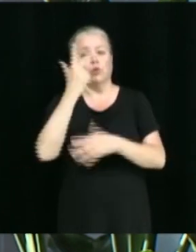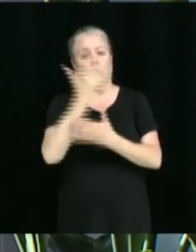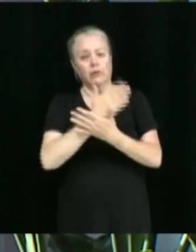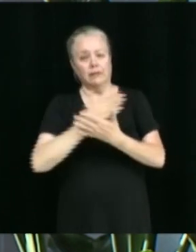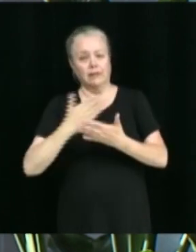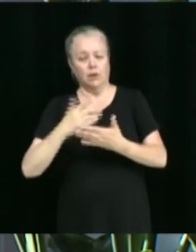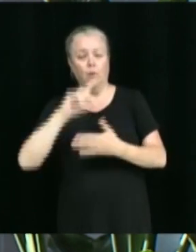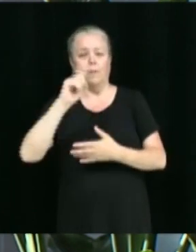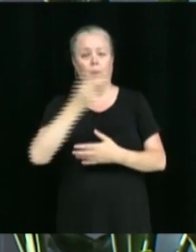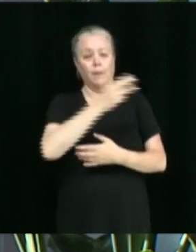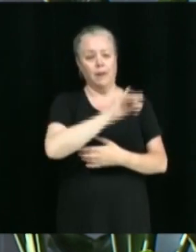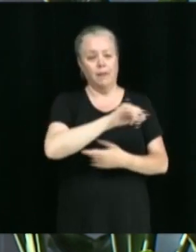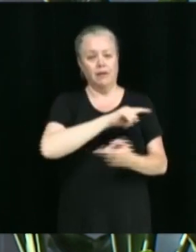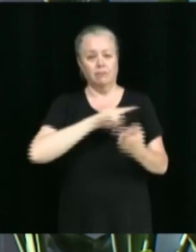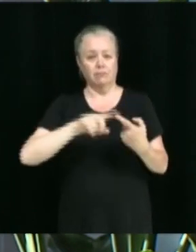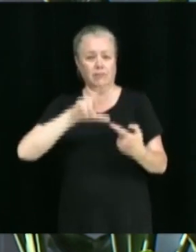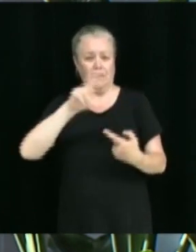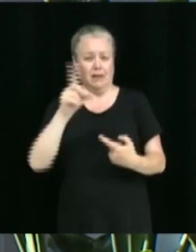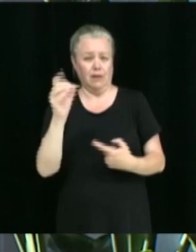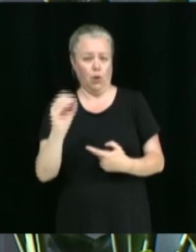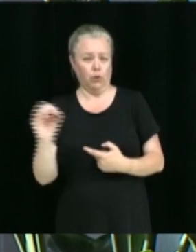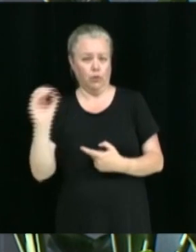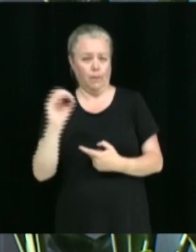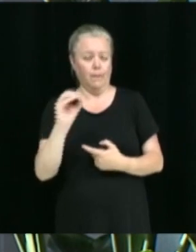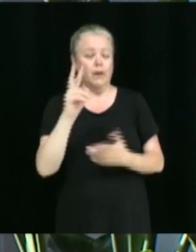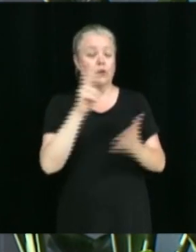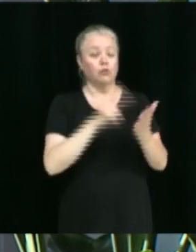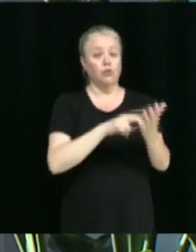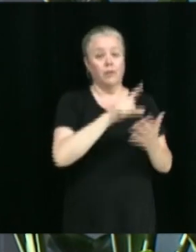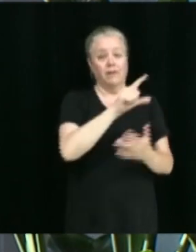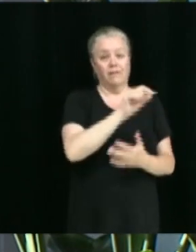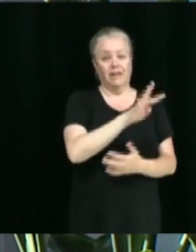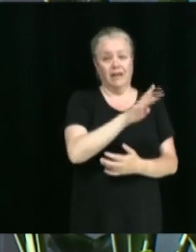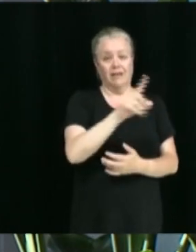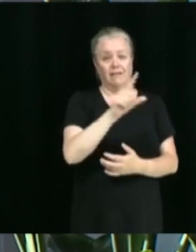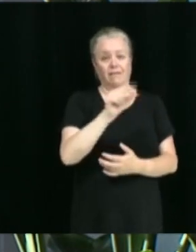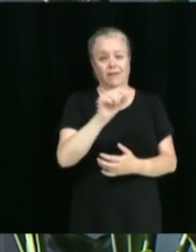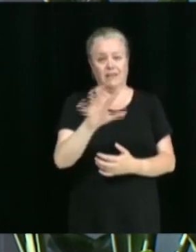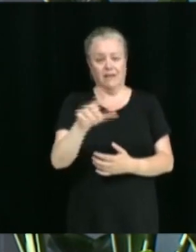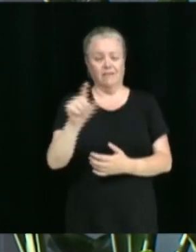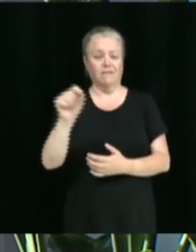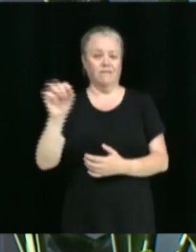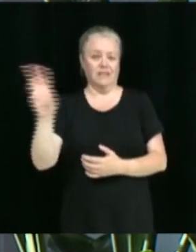1er mai au 31 octobre pour les années 2024, 2025 et 2026.